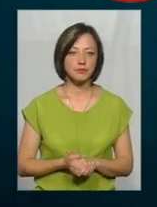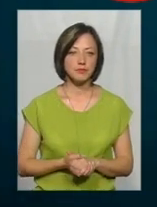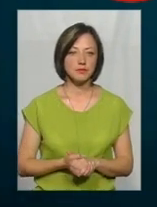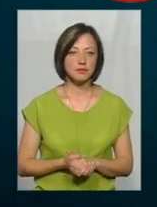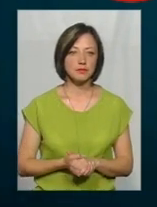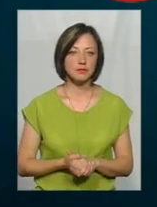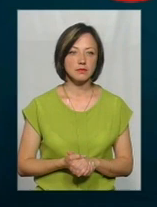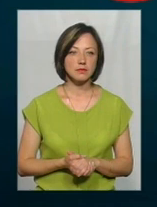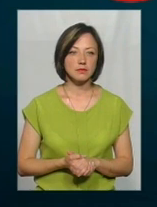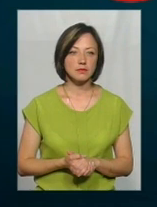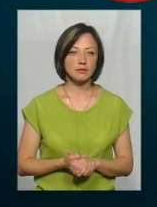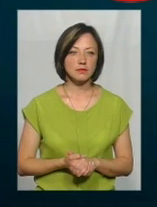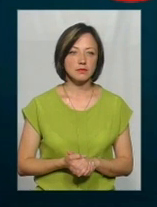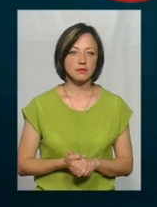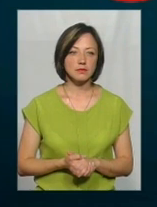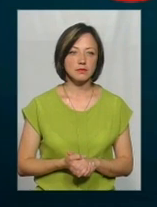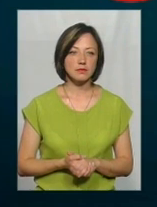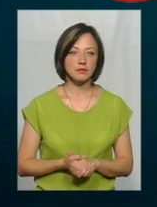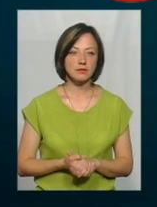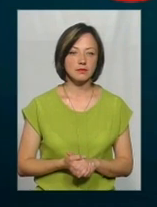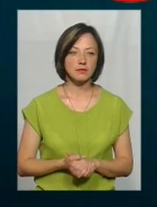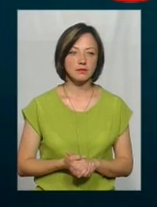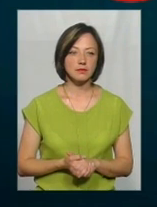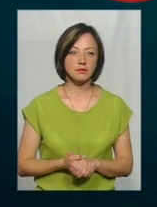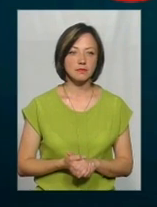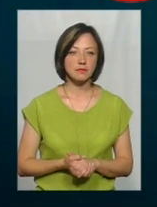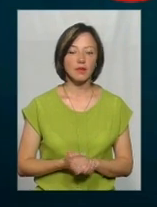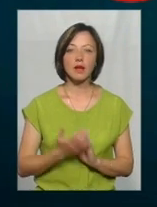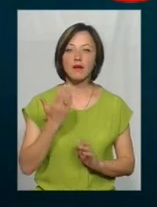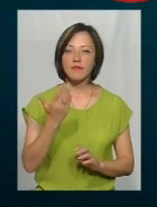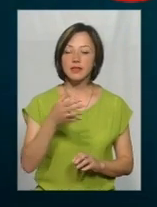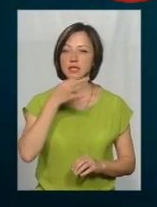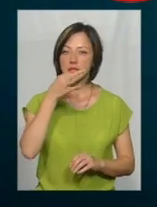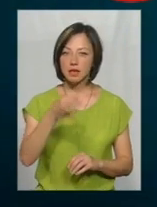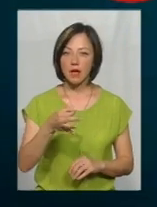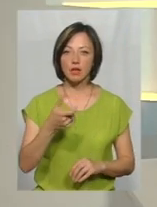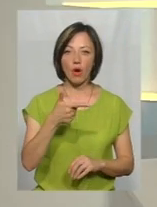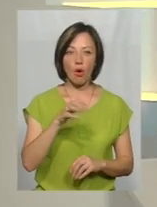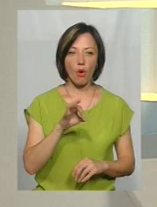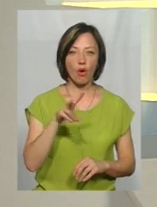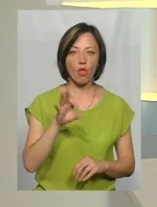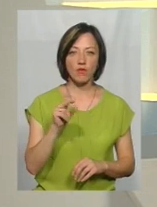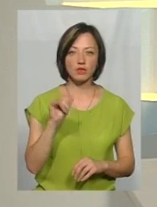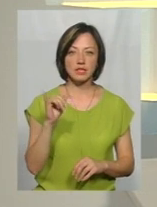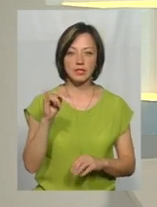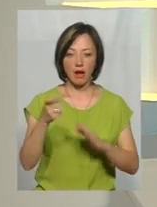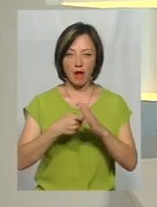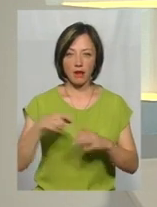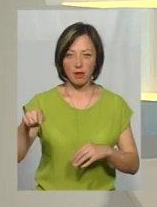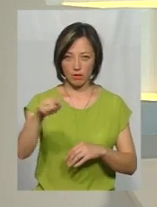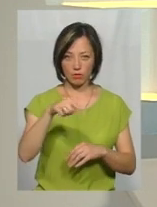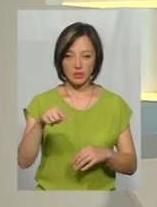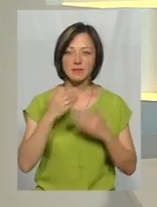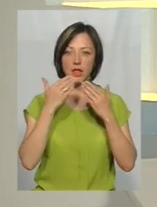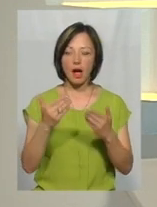Ярмолинецькому районах та СМТ Летичів. От ви зауважили, що з Головчинецького кар'єру до вас зверталися,